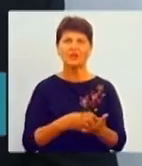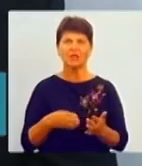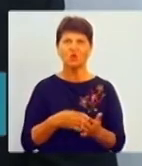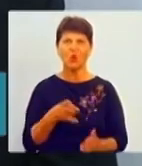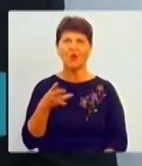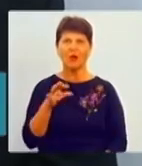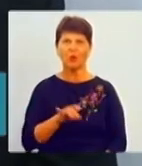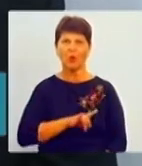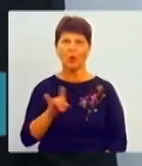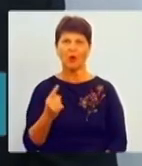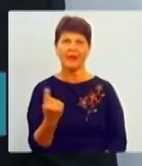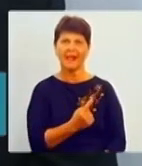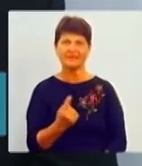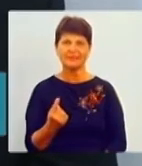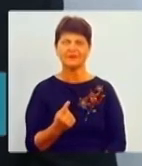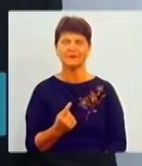рейсів